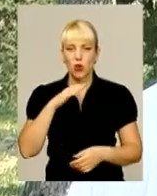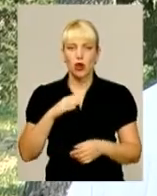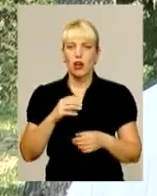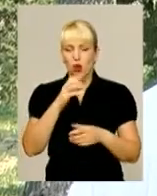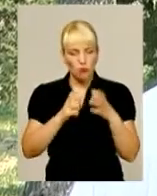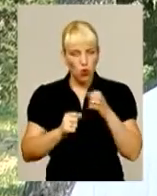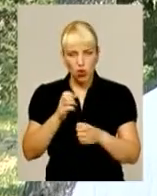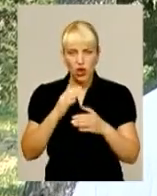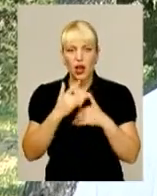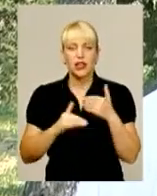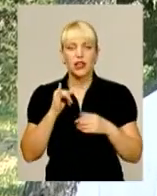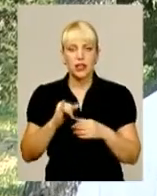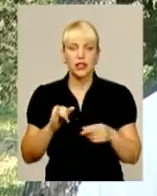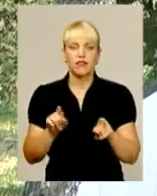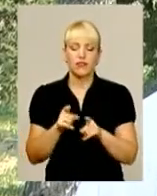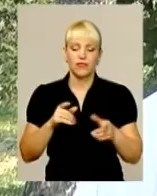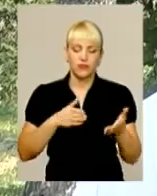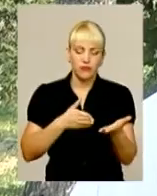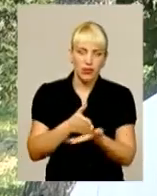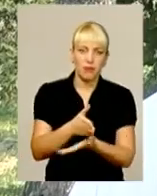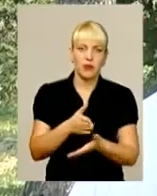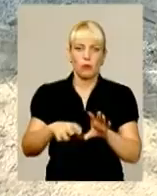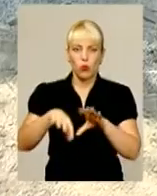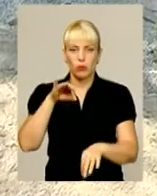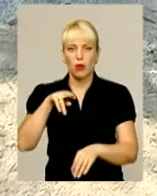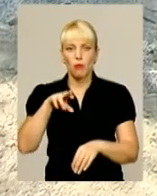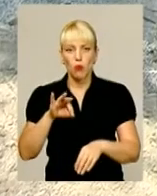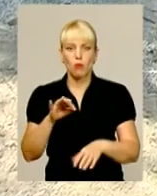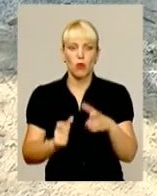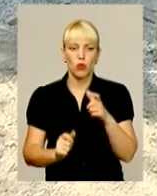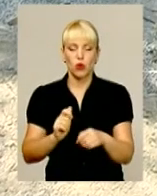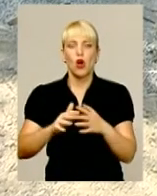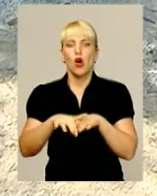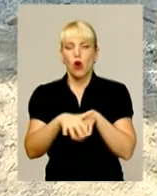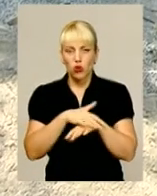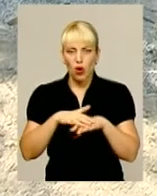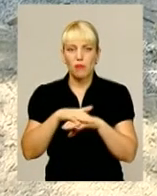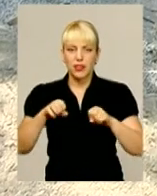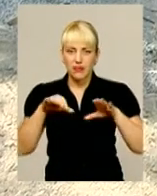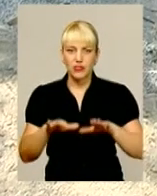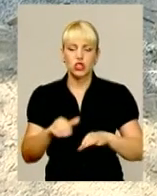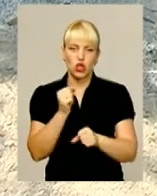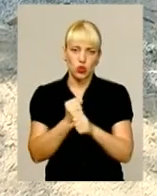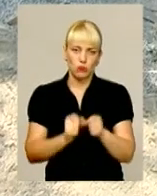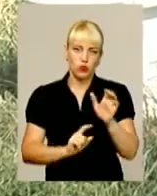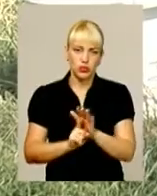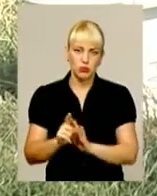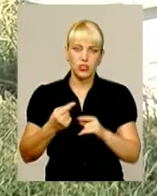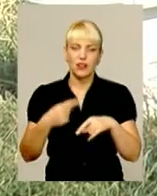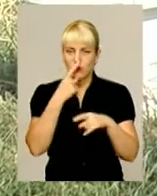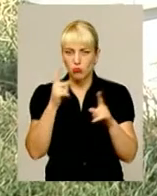І тому вибрали напрямок саме по молоку. Громада вирішила, і робота закипіла. У цьому невеликому